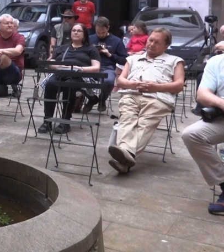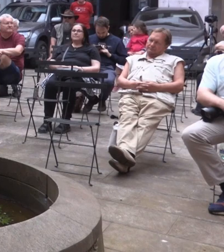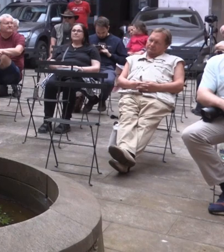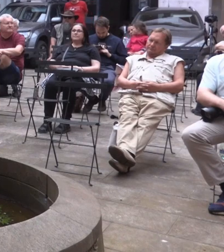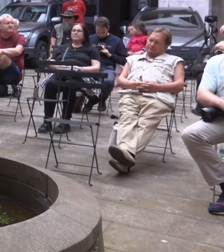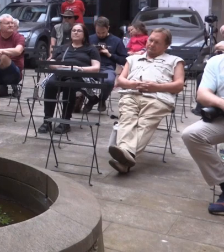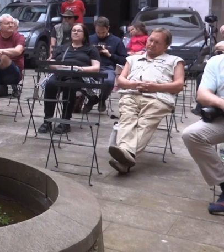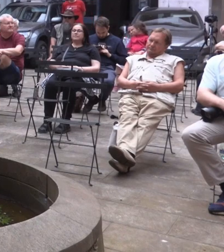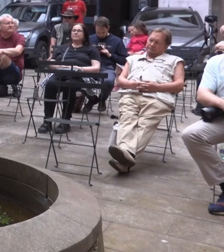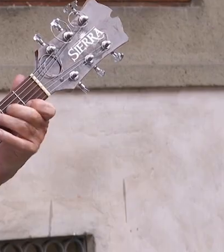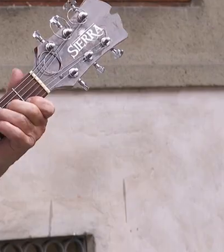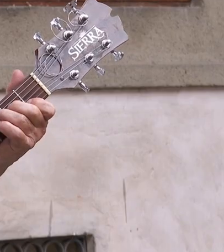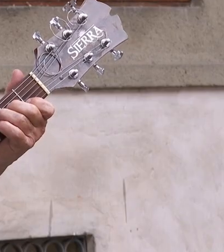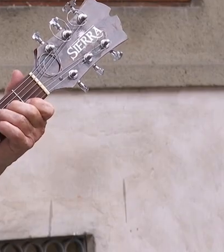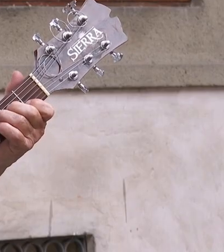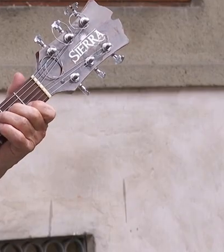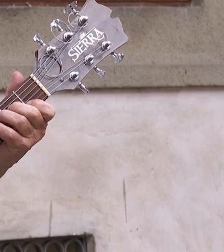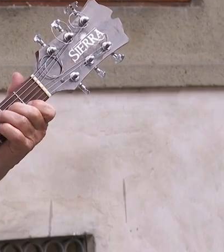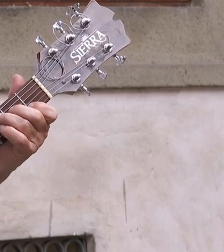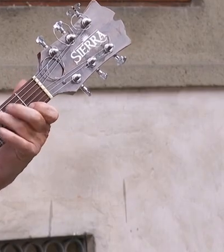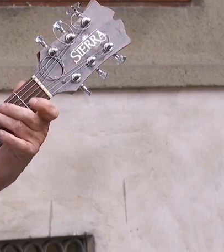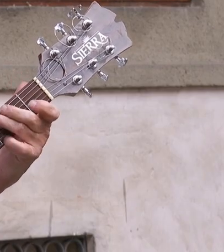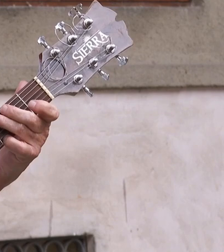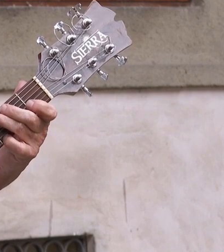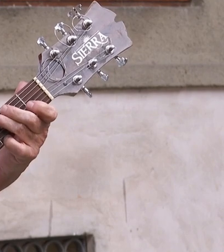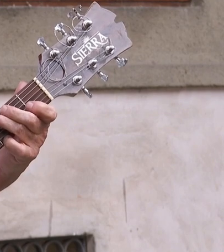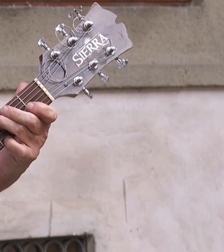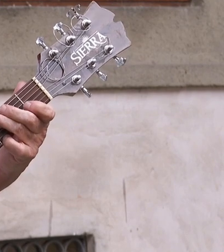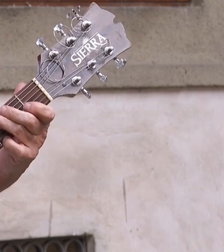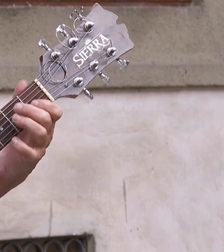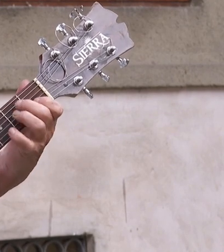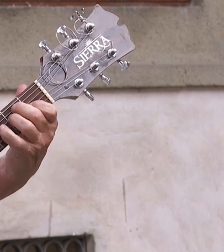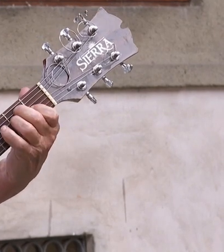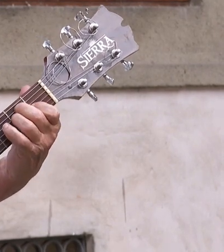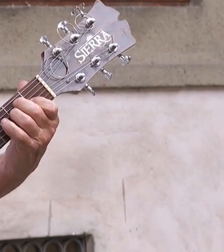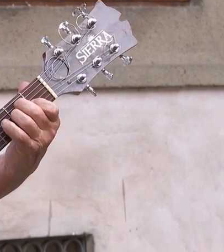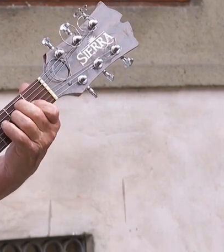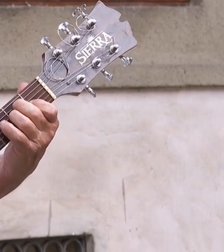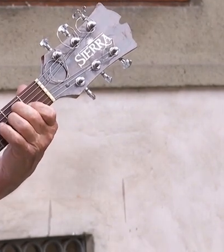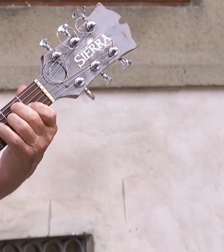Orgy, zla, hrůzy, lidí hnaných ulicemi jako robitek,